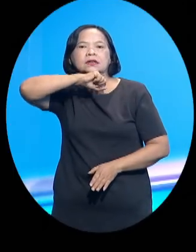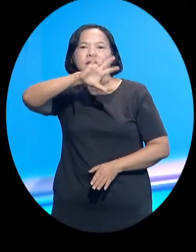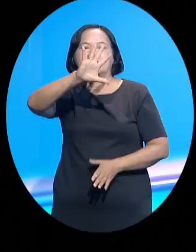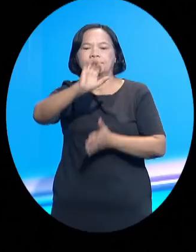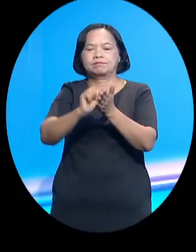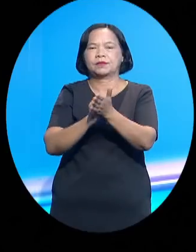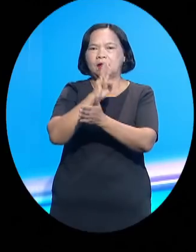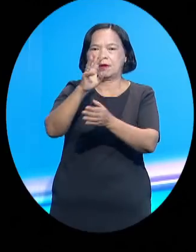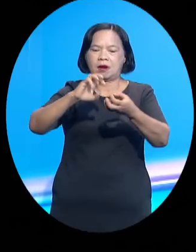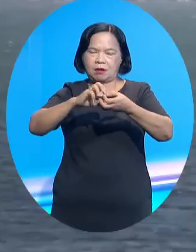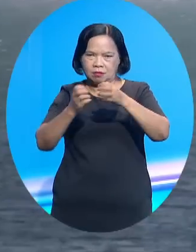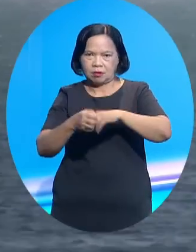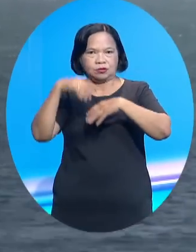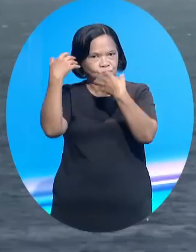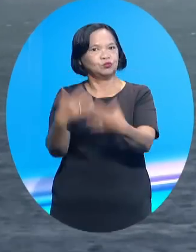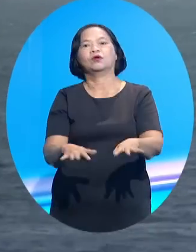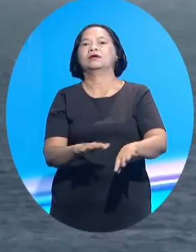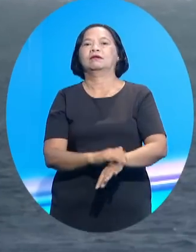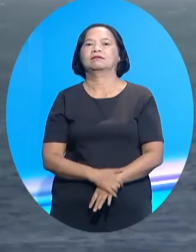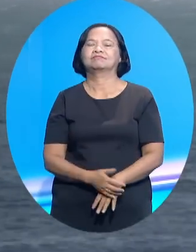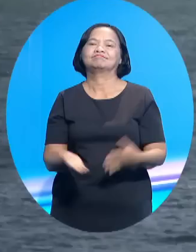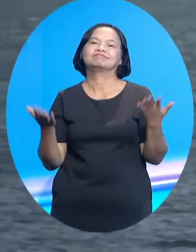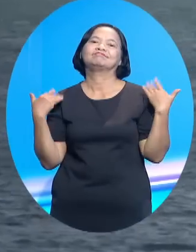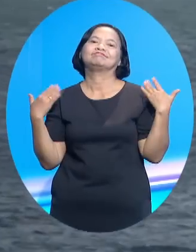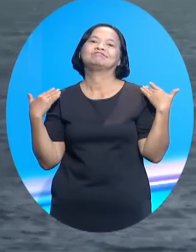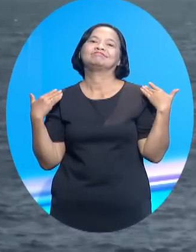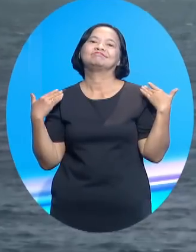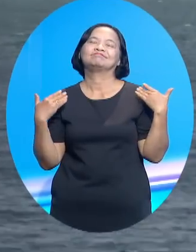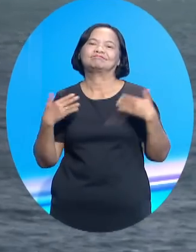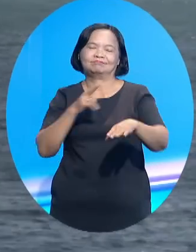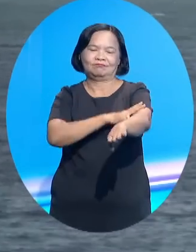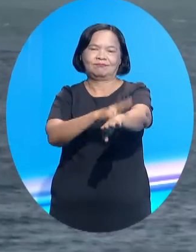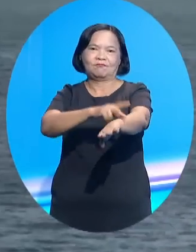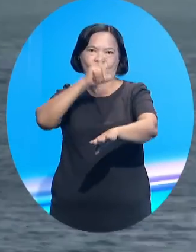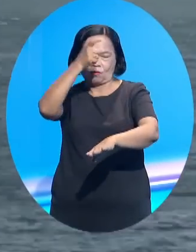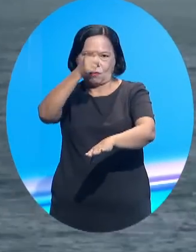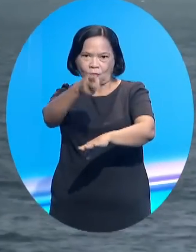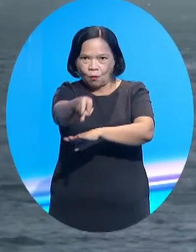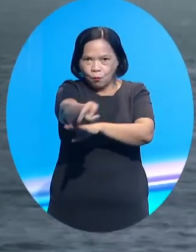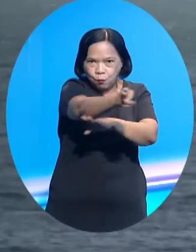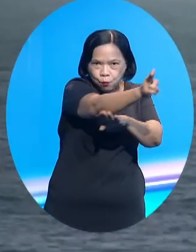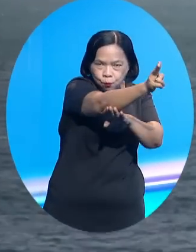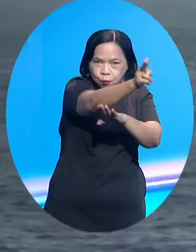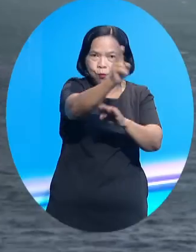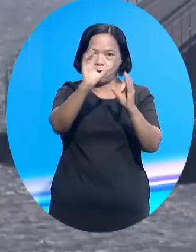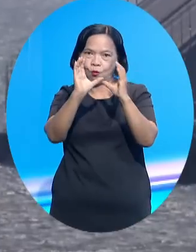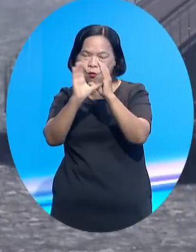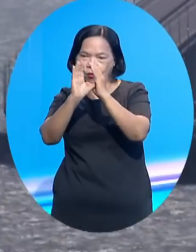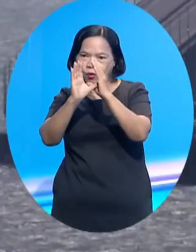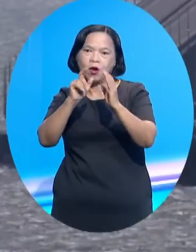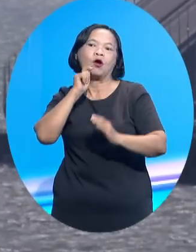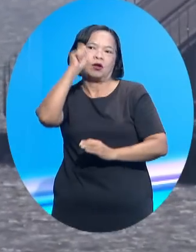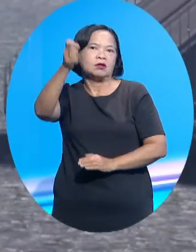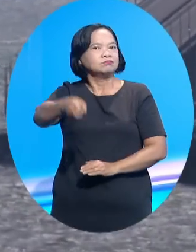3, quá trình sửa chữa mới hoàn tất. Để đáp trả vụ việc này, quân đội Nga đã thực hiện các vụ không kích OEK và các cơ sở hạ tầng của